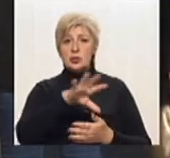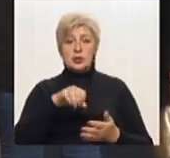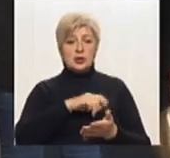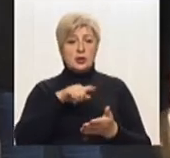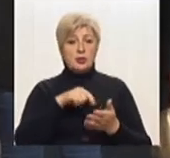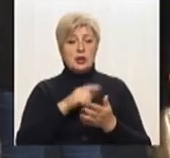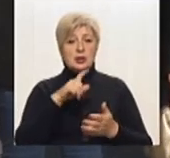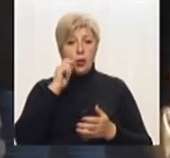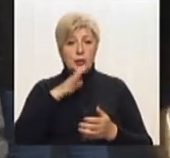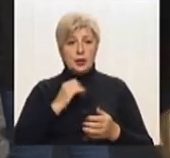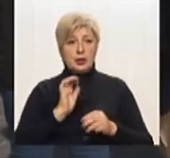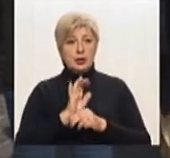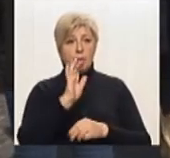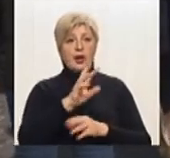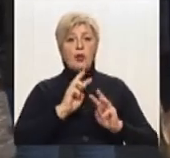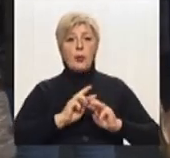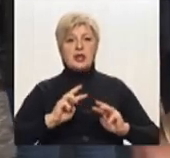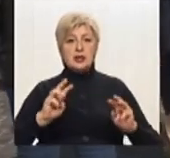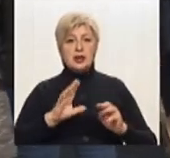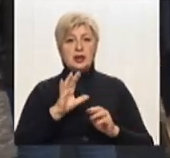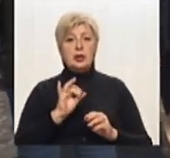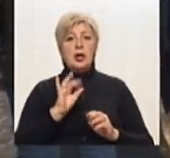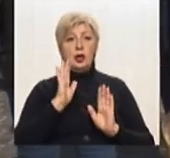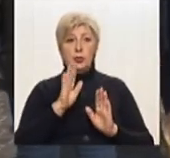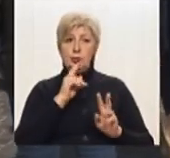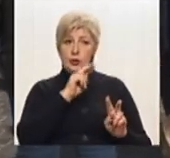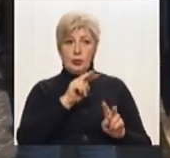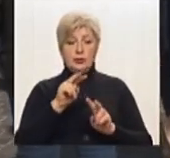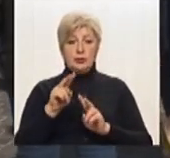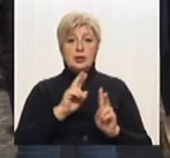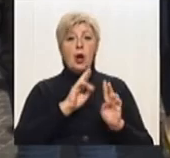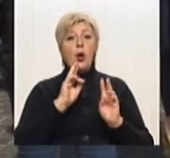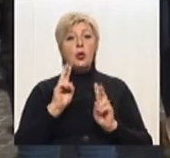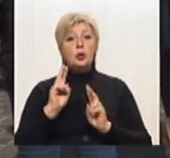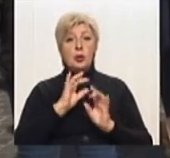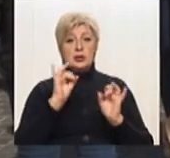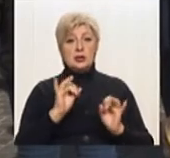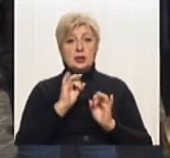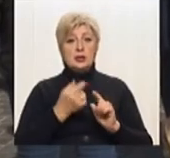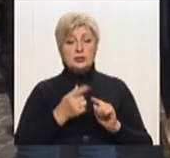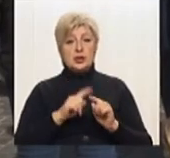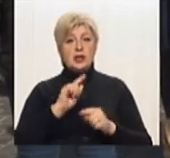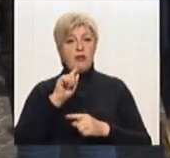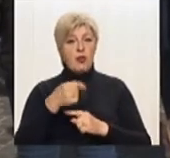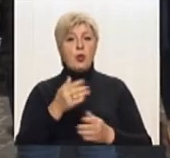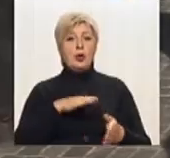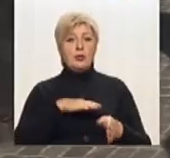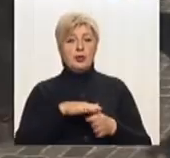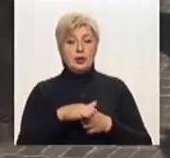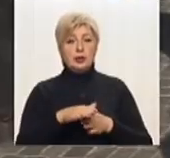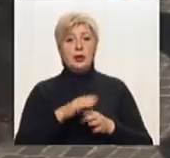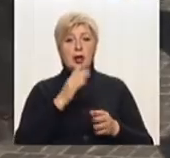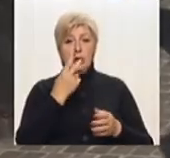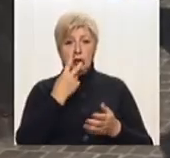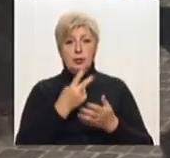президенту України та всім кандидатам в президенти. І ми будемо дивитись, хто з них зацікавлений ці вимоги виконати. Зокрема, будемо бачити,